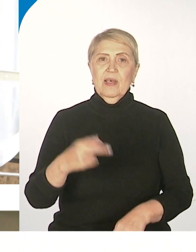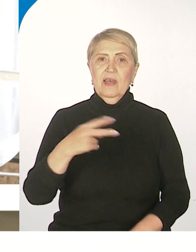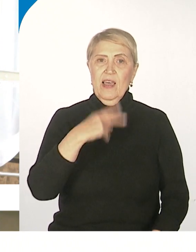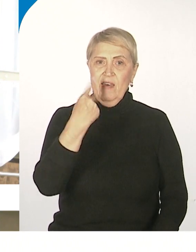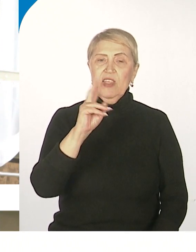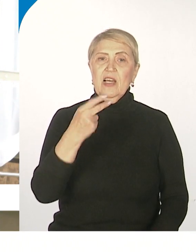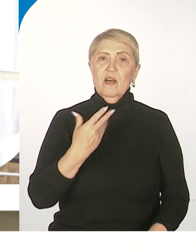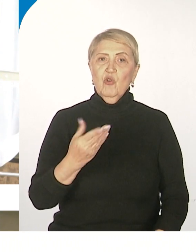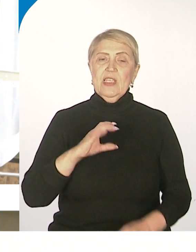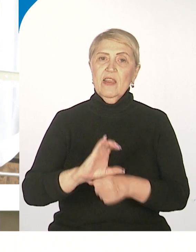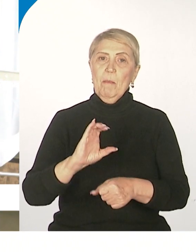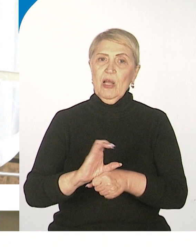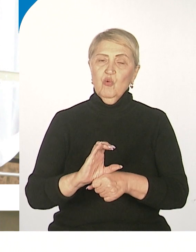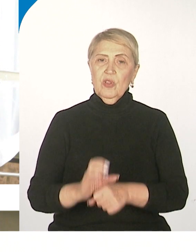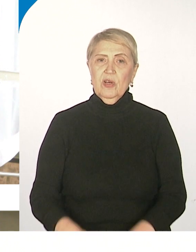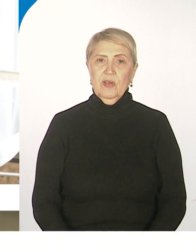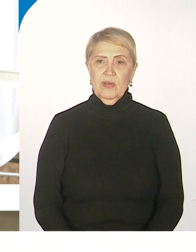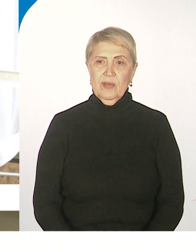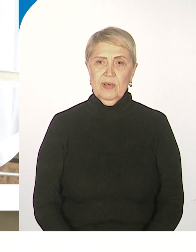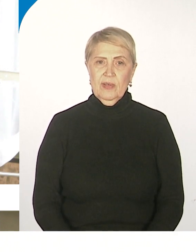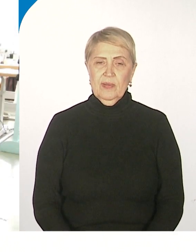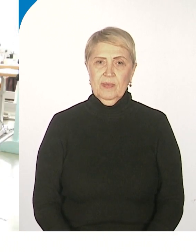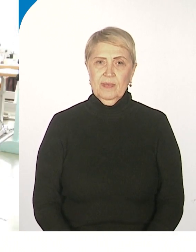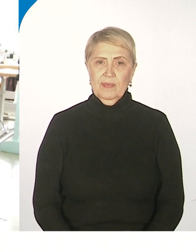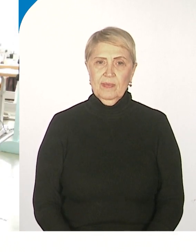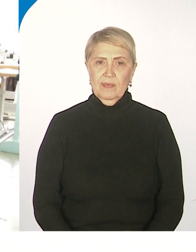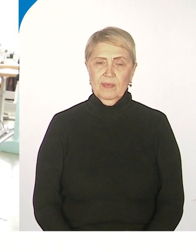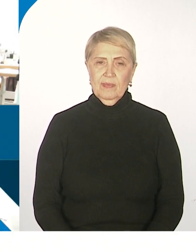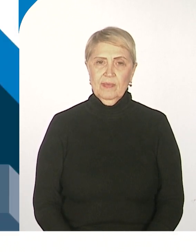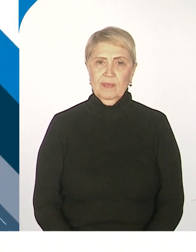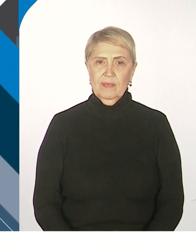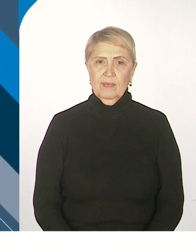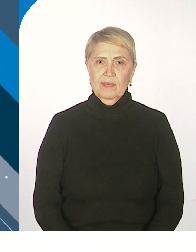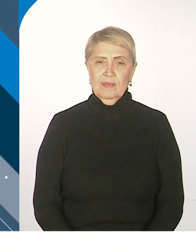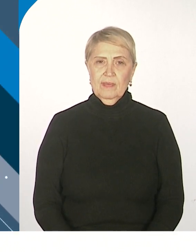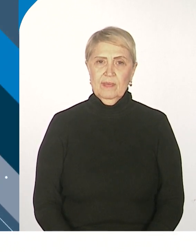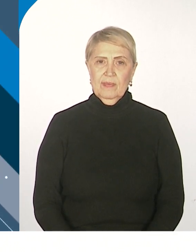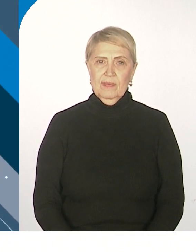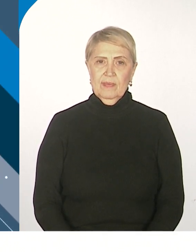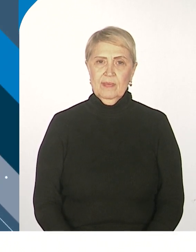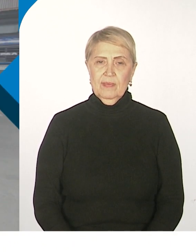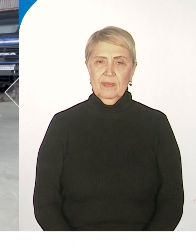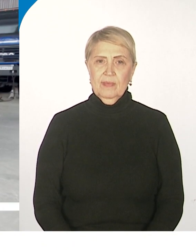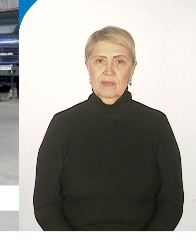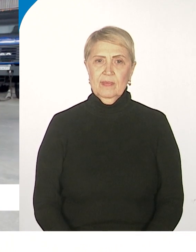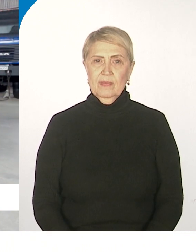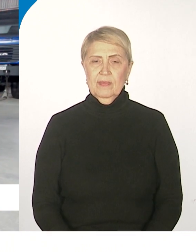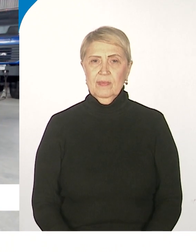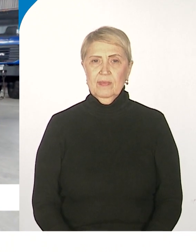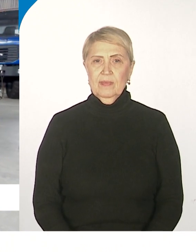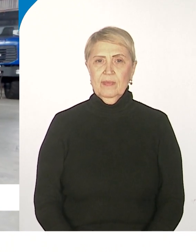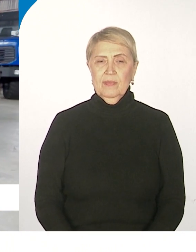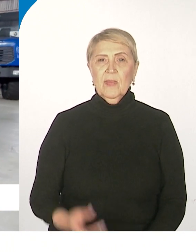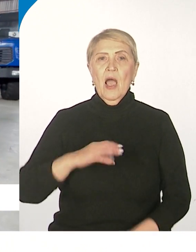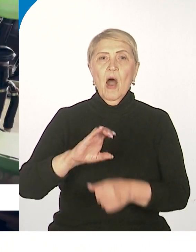выставлены сейчас на ВДНХ, логотип. Мариана Гейт, Ольга Власова. Смотри Хабаровск. Партию «Баги Ерофей»